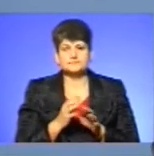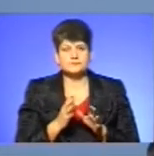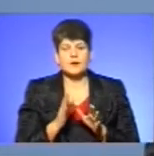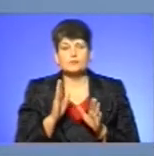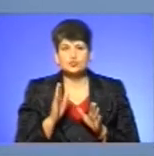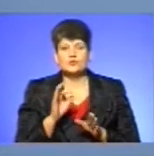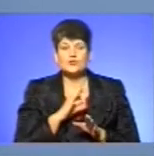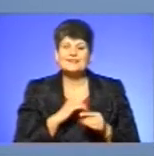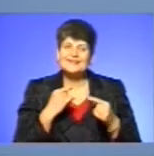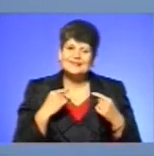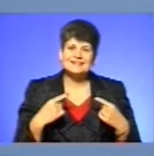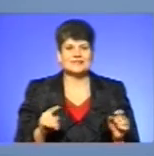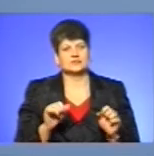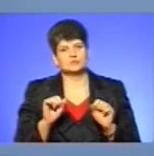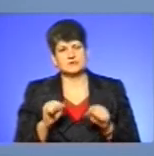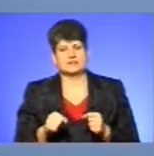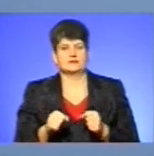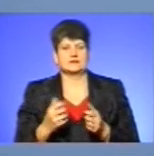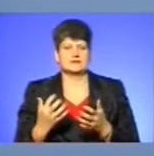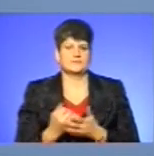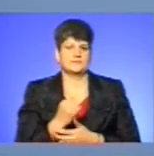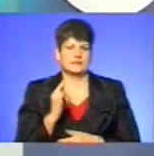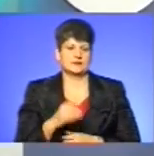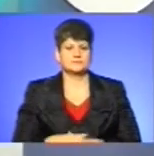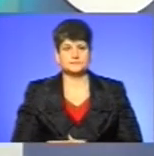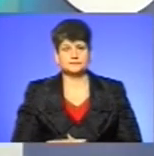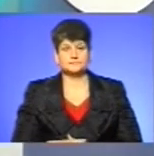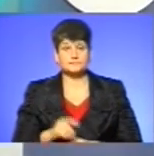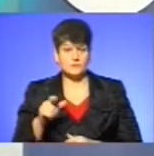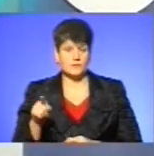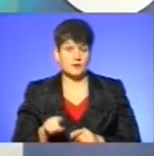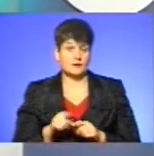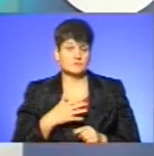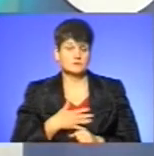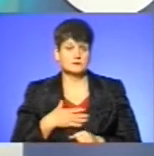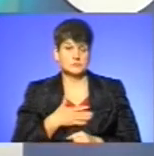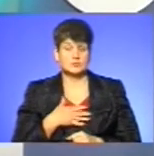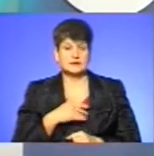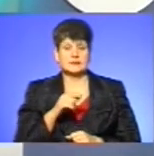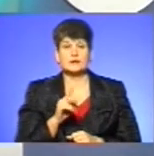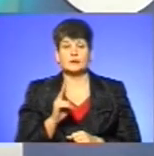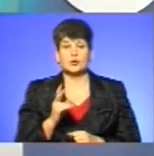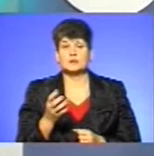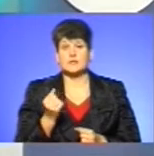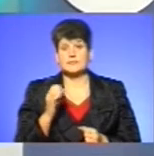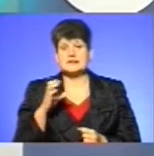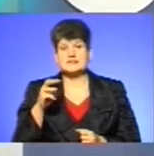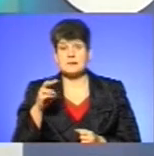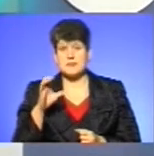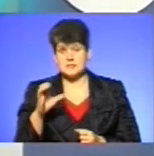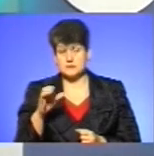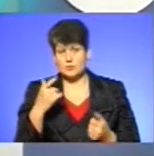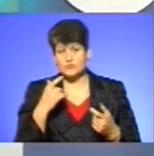інші можливості для встановлення такої дитини. Людей також і тривожить тих, яким надходить смс-повідомлення.